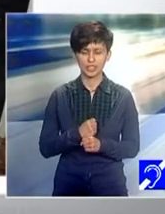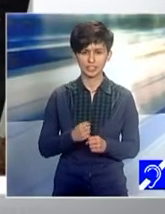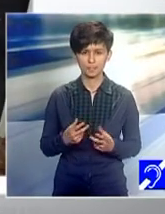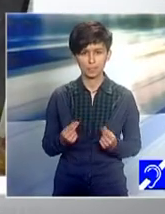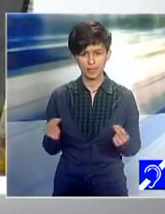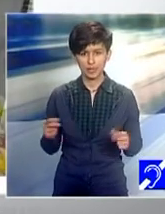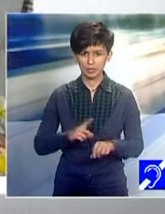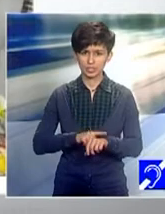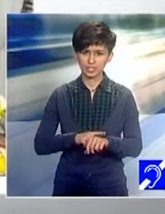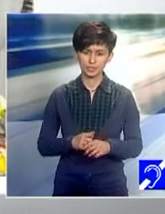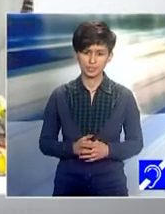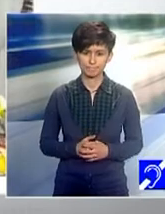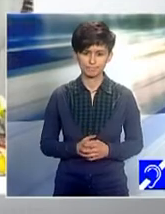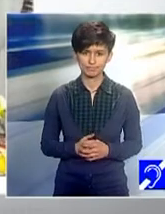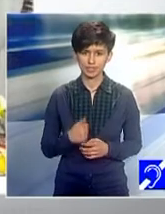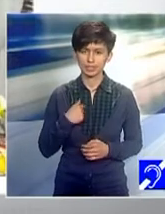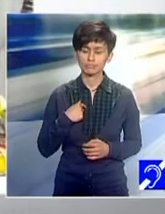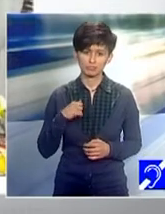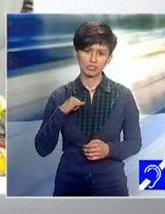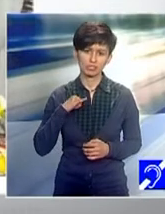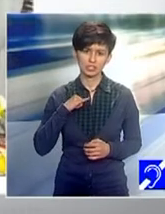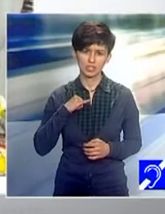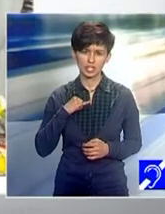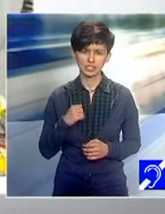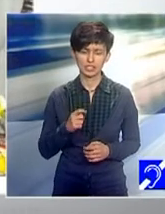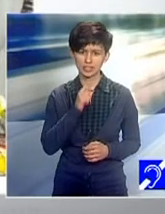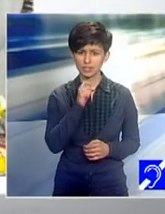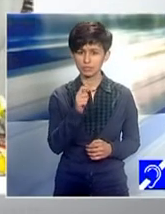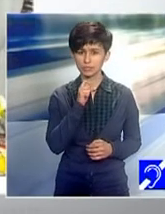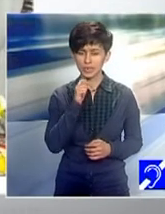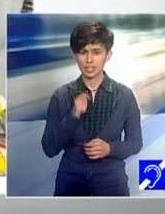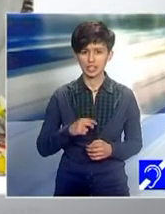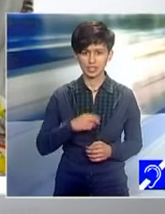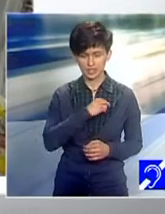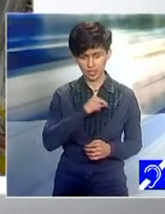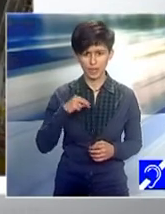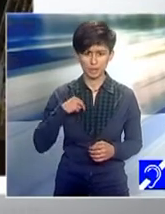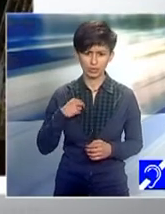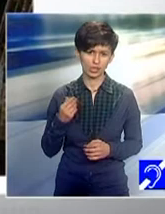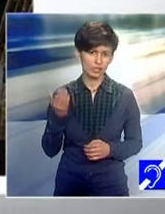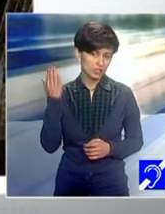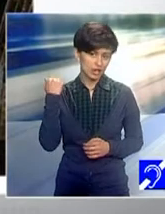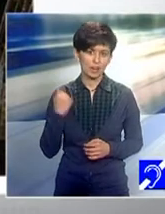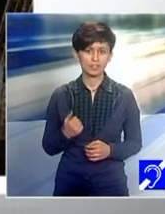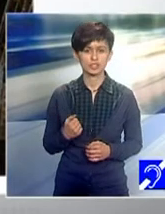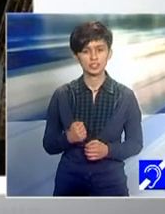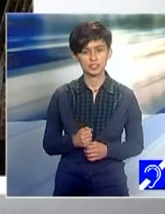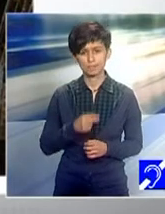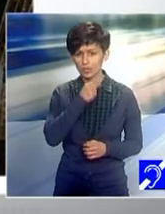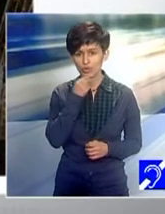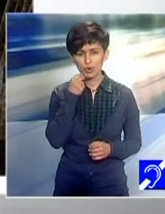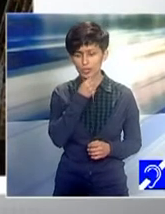și hoștezeni, și maghiari de diferite feluri. Dar a fost o ocazie foarte bună, oportunitate,